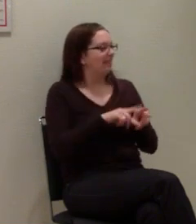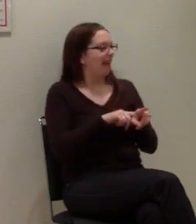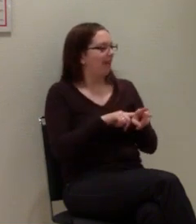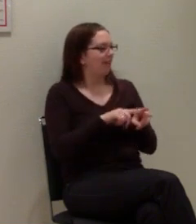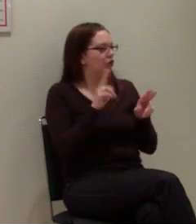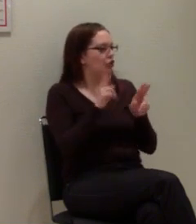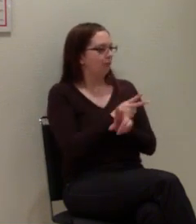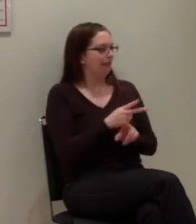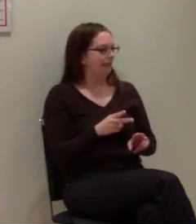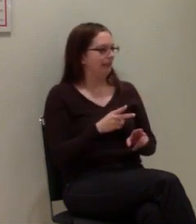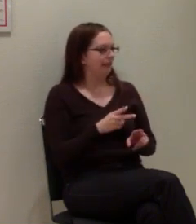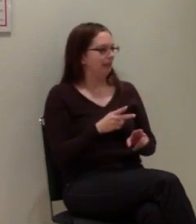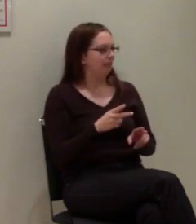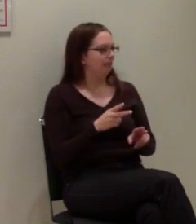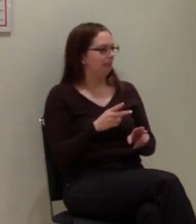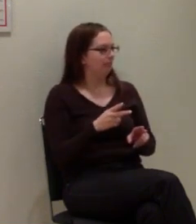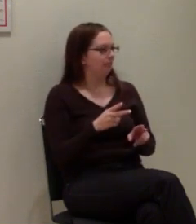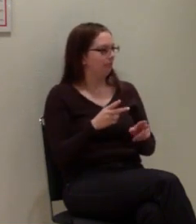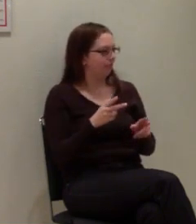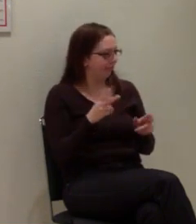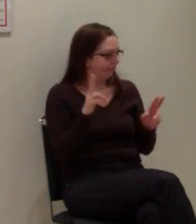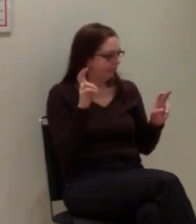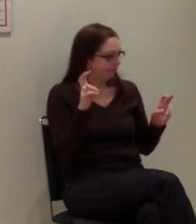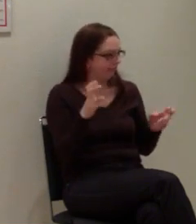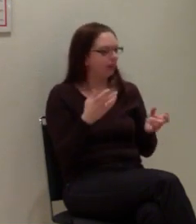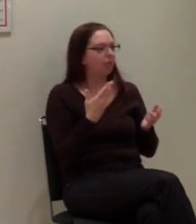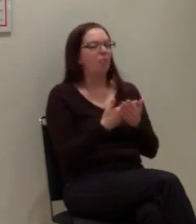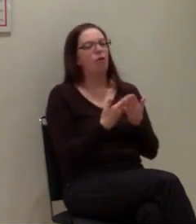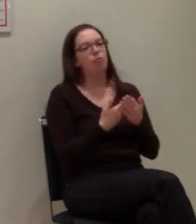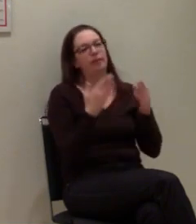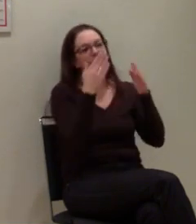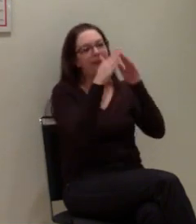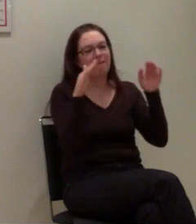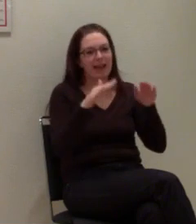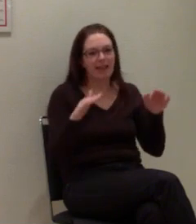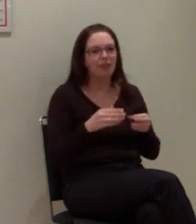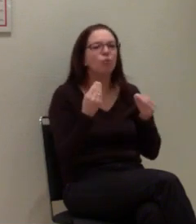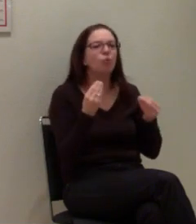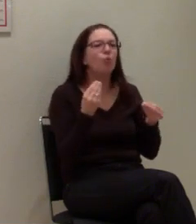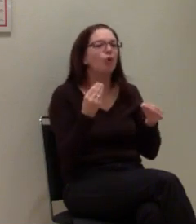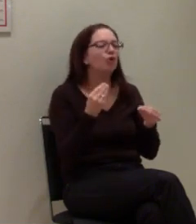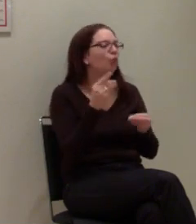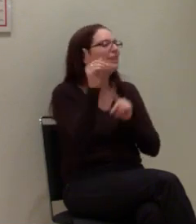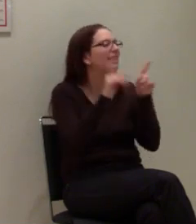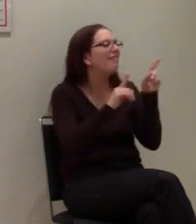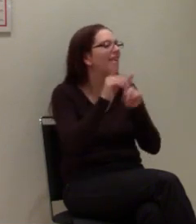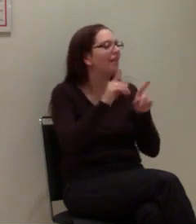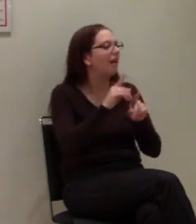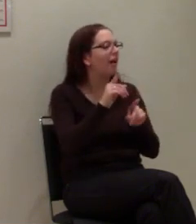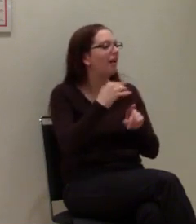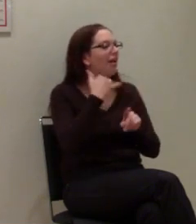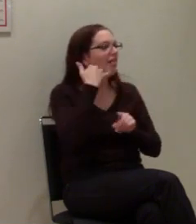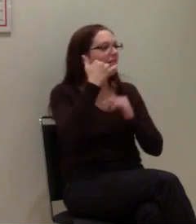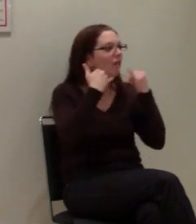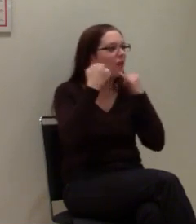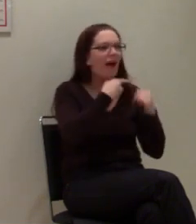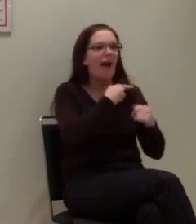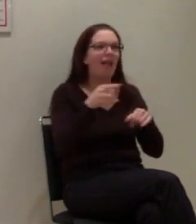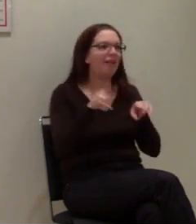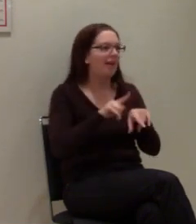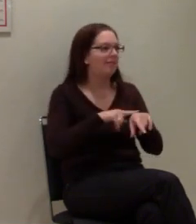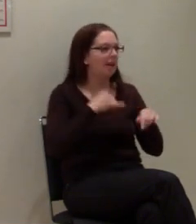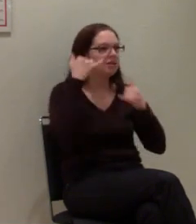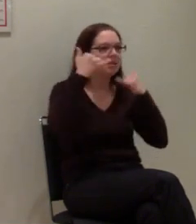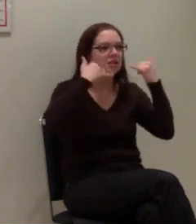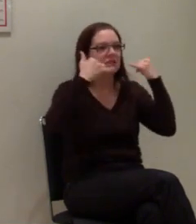Weil es könnte ja sein, dass gerade wieder bei Weihnachten oder Silvester, wo wieder viel Traffic auf den Leitungen ist, die